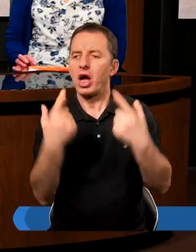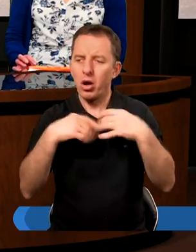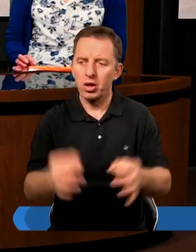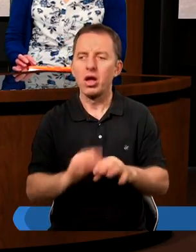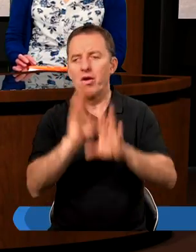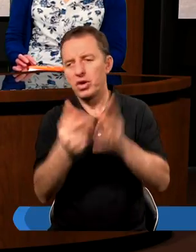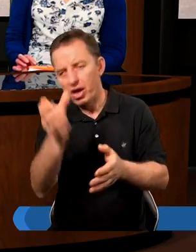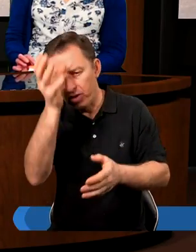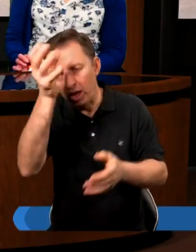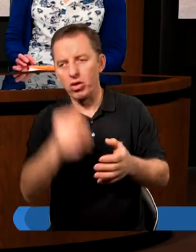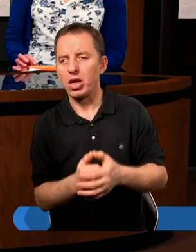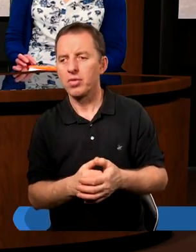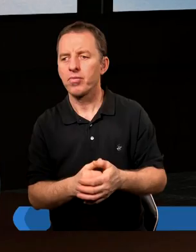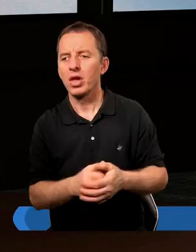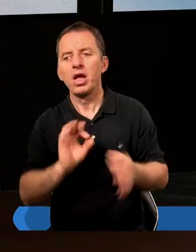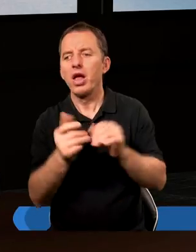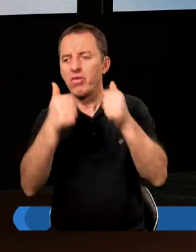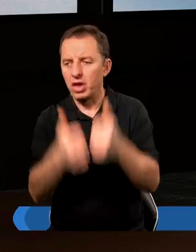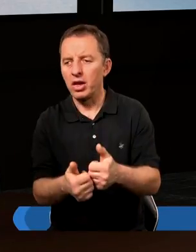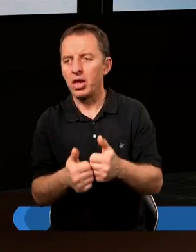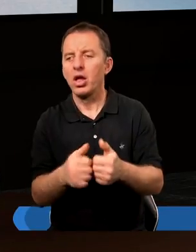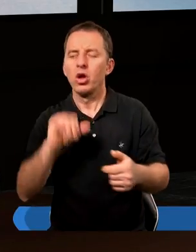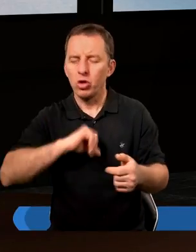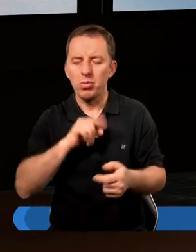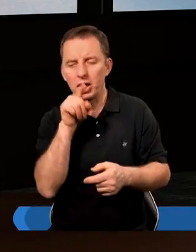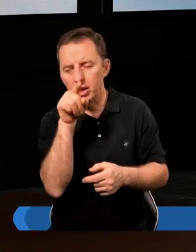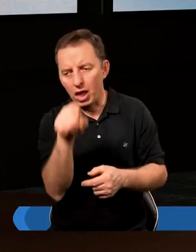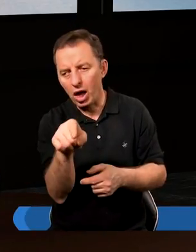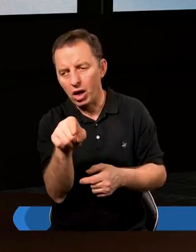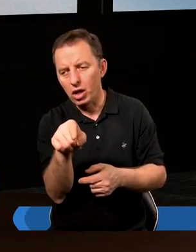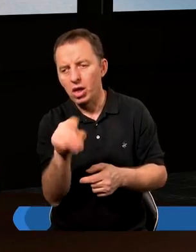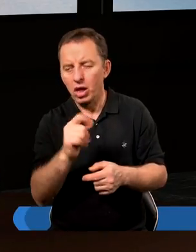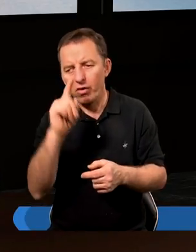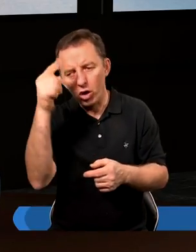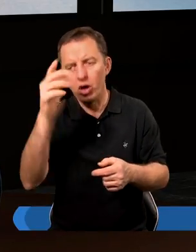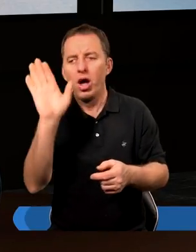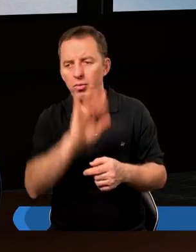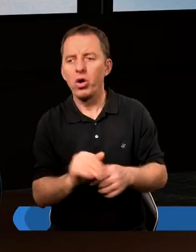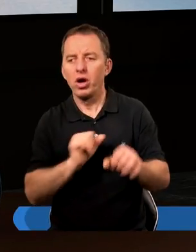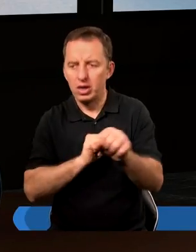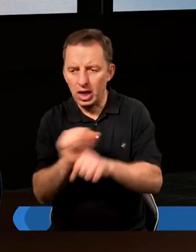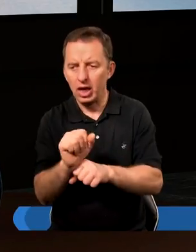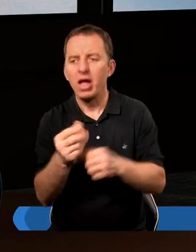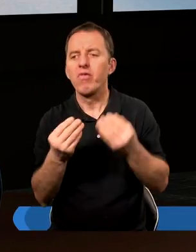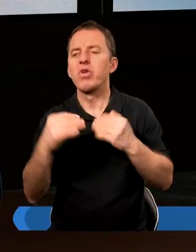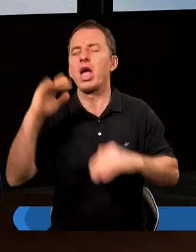wszechobecny, wszechwiedzący. Nawet nie jesteśmy w stanie sobie tego wyobrazić. Bóg jest wielki